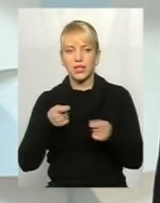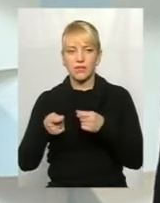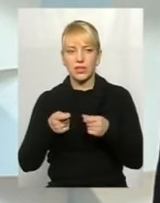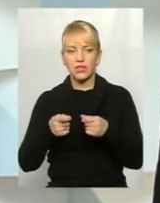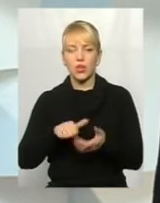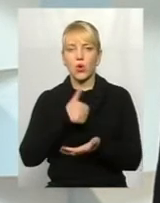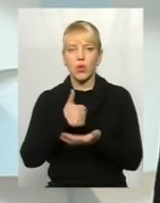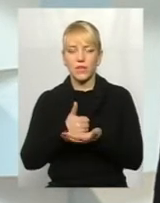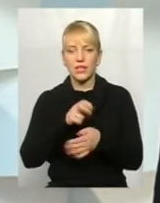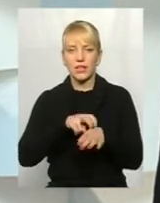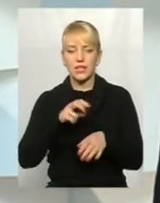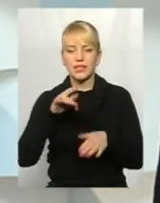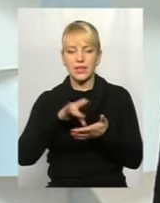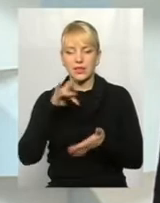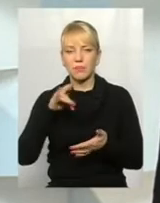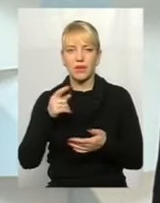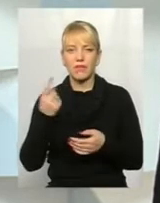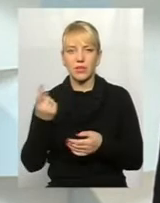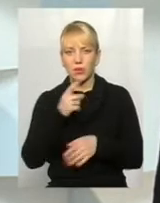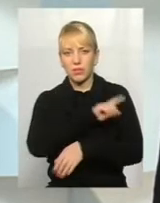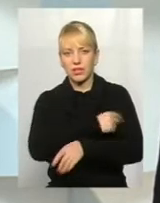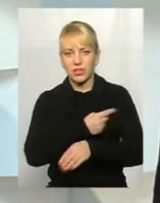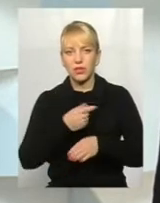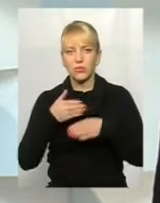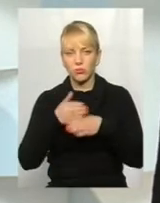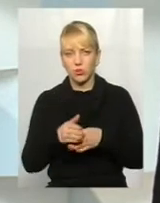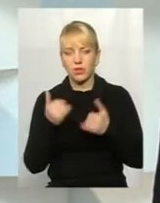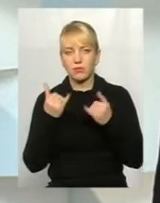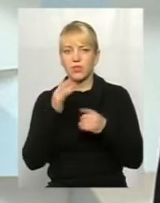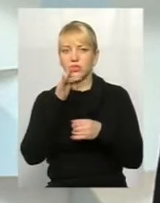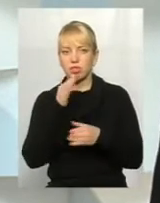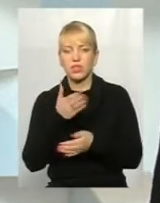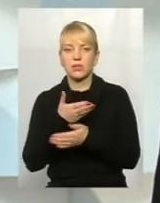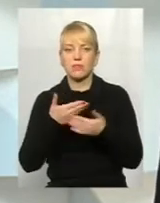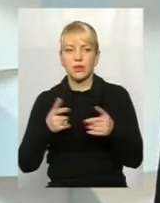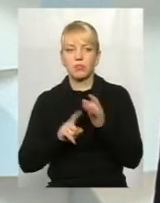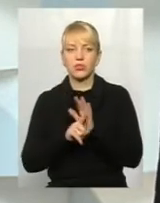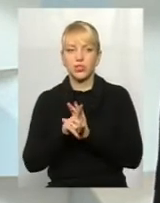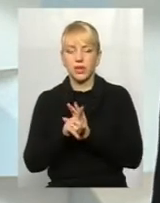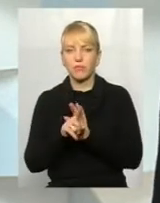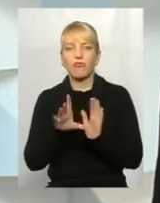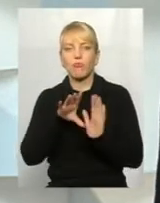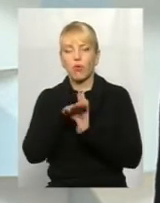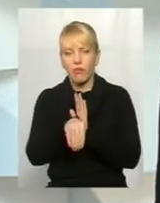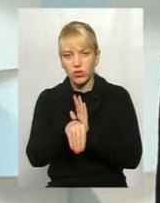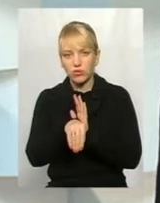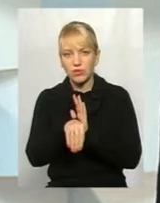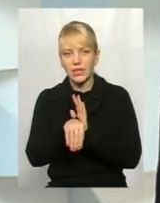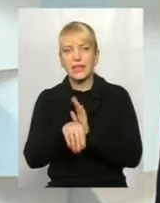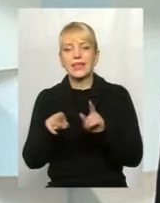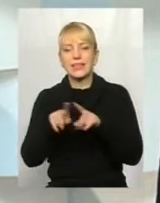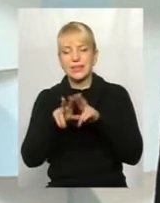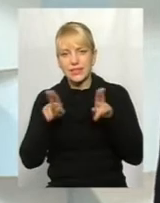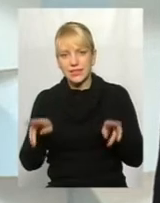лікарів Центрів первинної медико-санітарної допомоги. На теперішній час ми починаємо, якби впроваджуємо ті